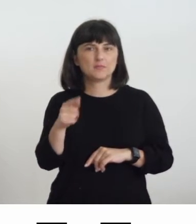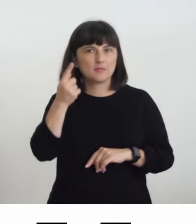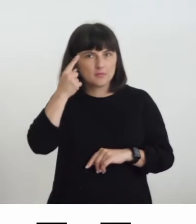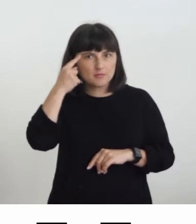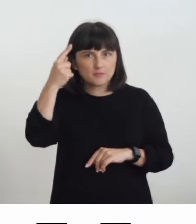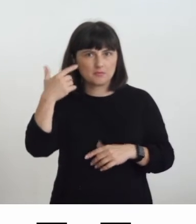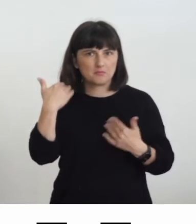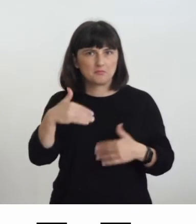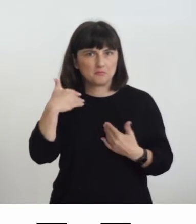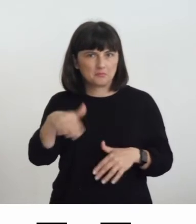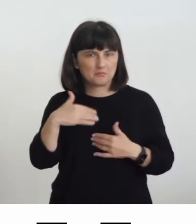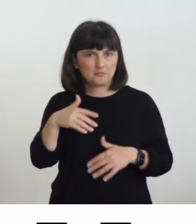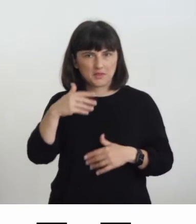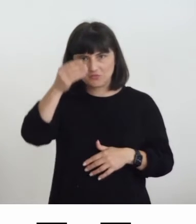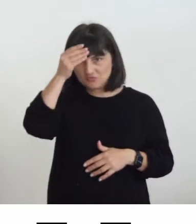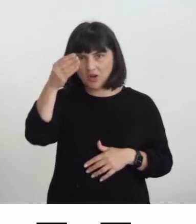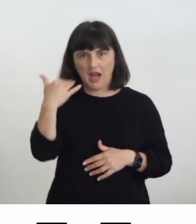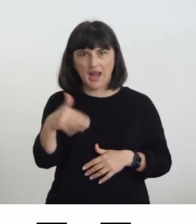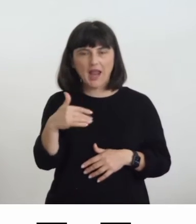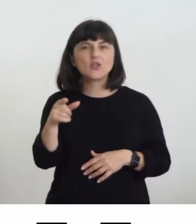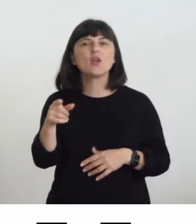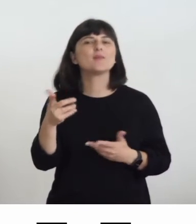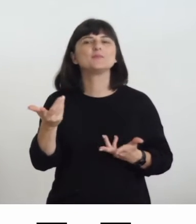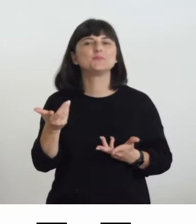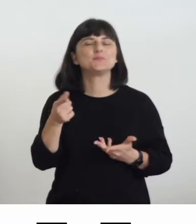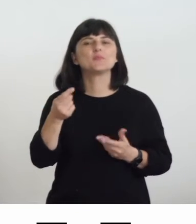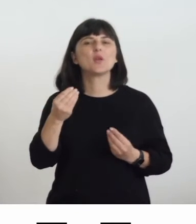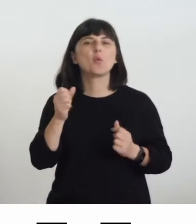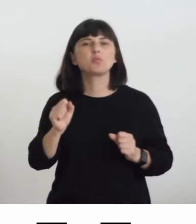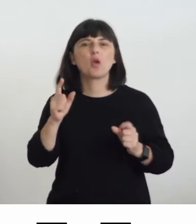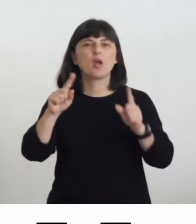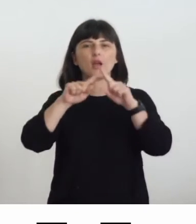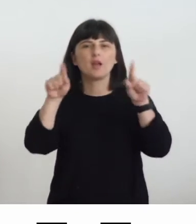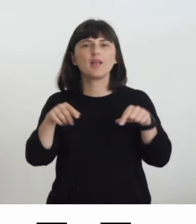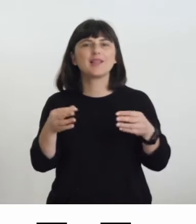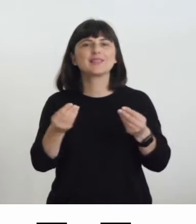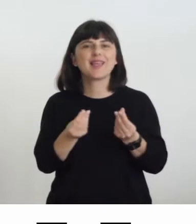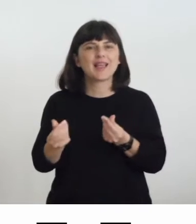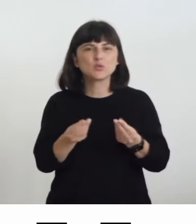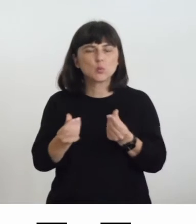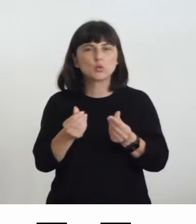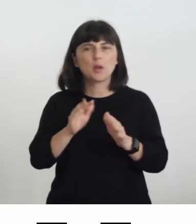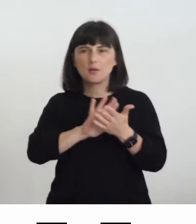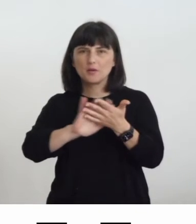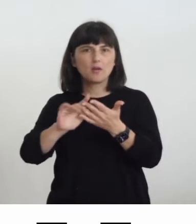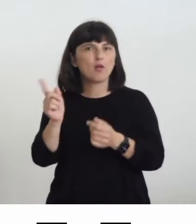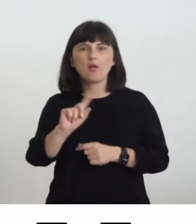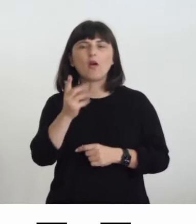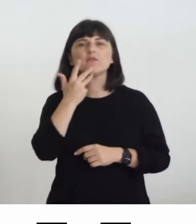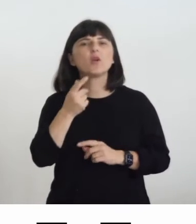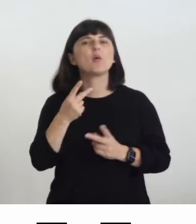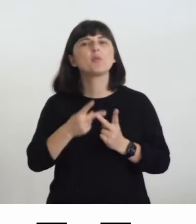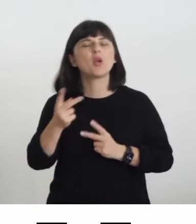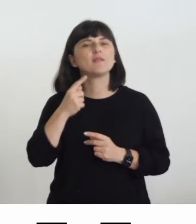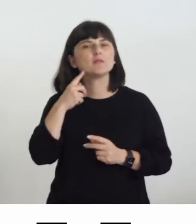geniale ovvero sentire una texture non tattilmente ma acusticamente